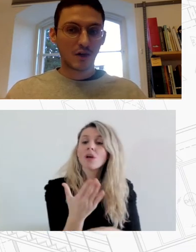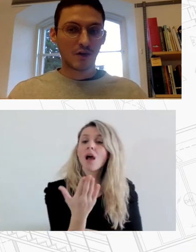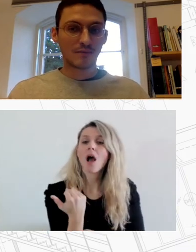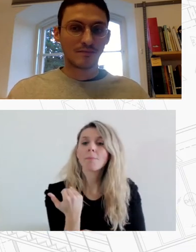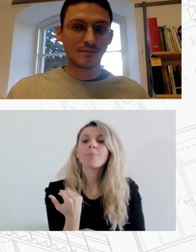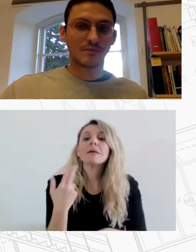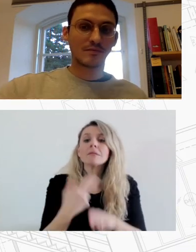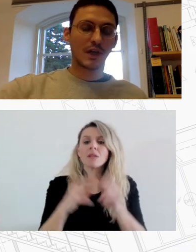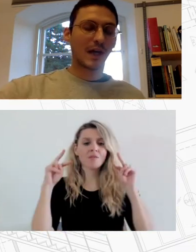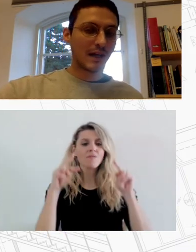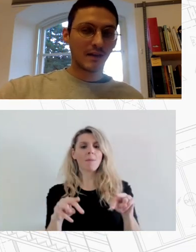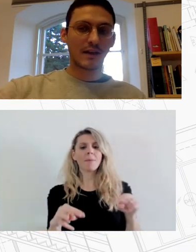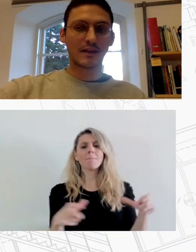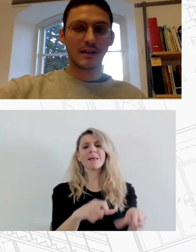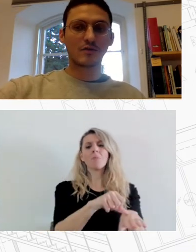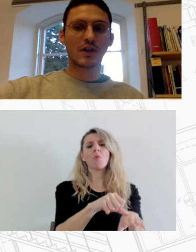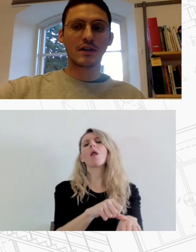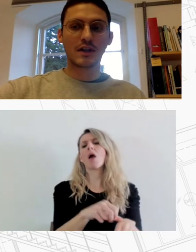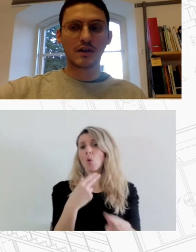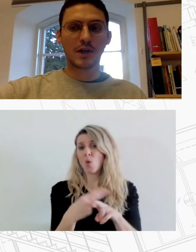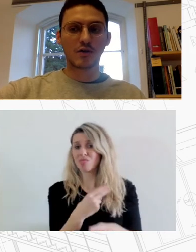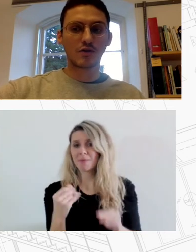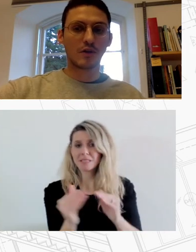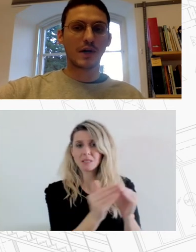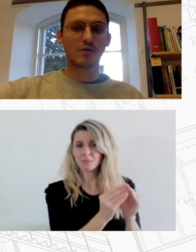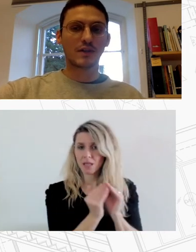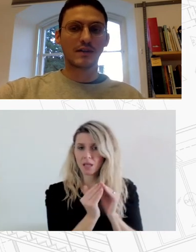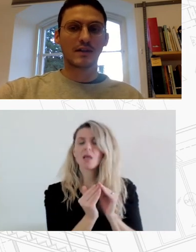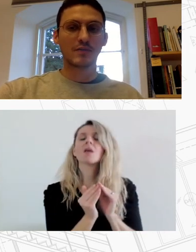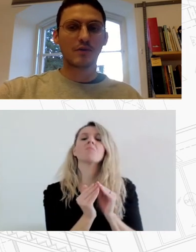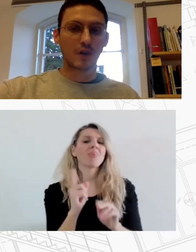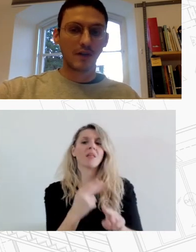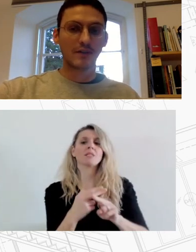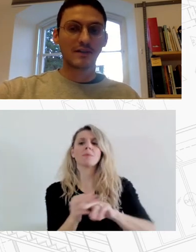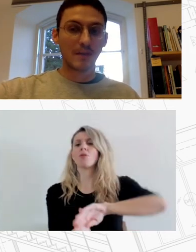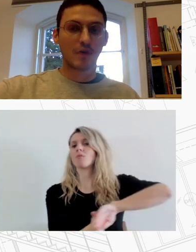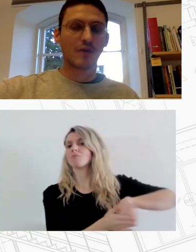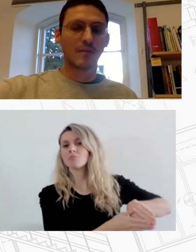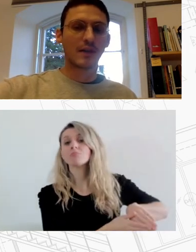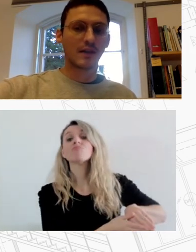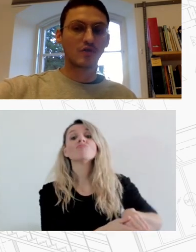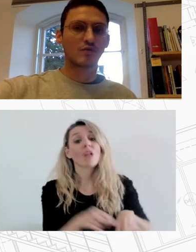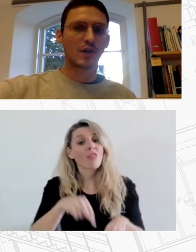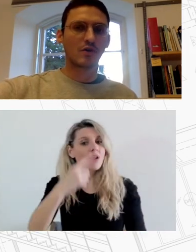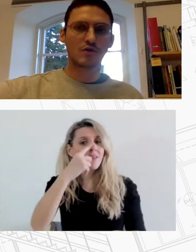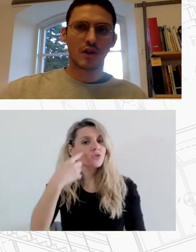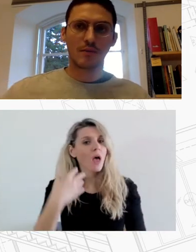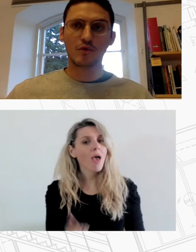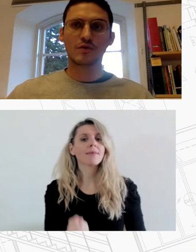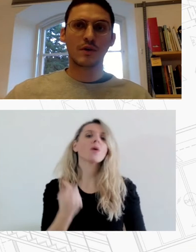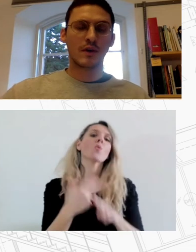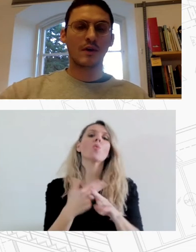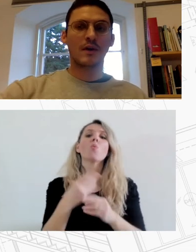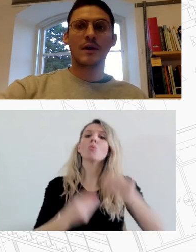σημαντικό Η μελέτη για την Νάουσας έρχεται να τεκμηριώσει ότι υπάρχουν στεγαστικές προκλήσεις και προβλήματα και στους μικρότερους